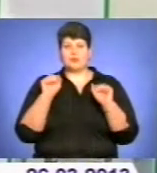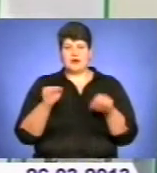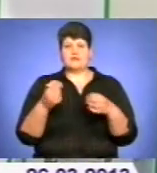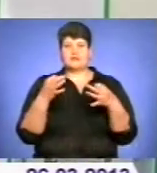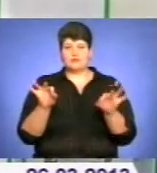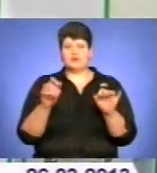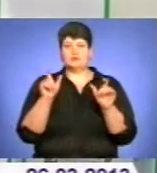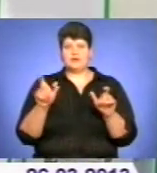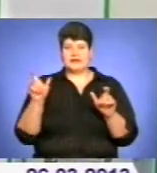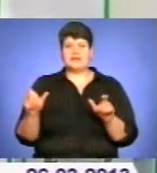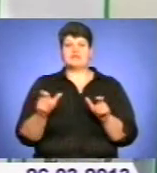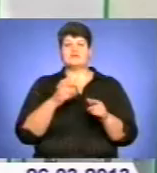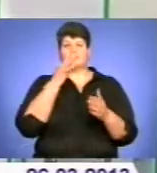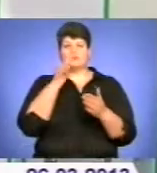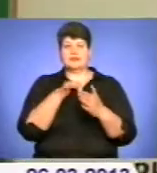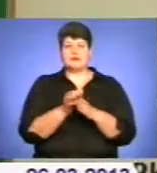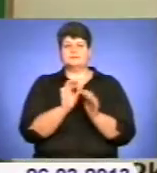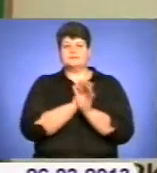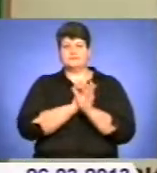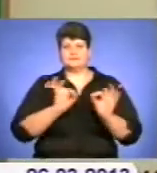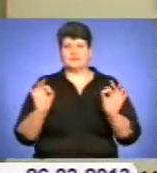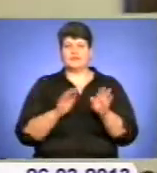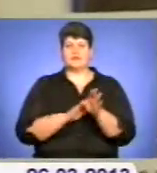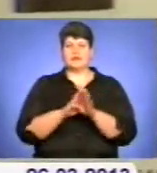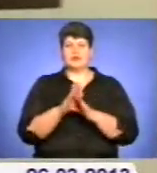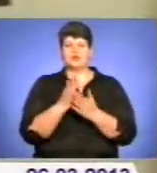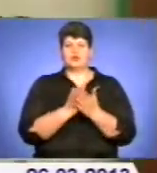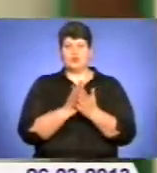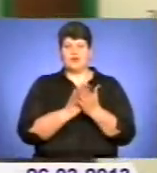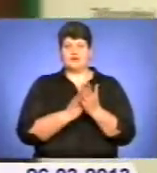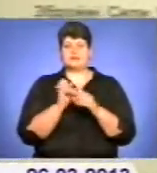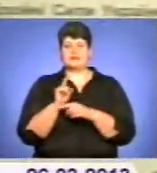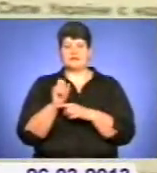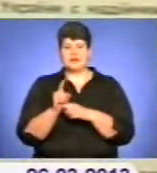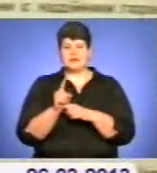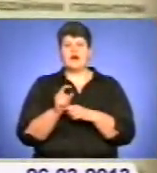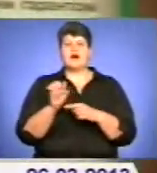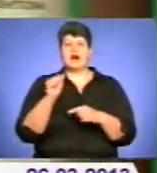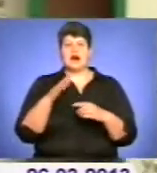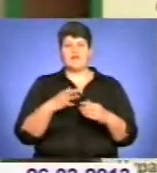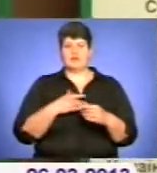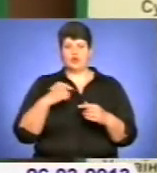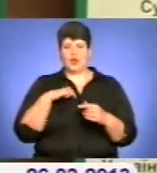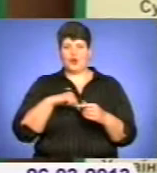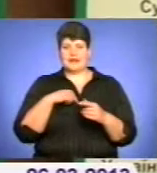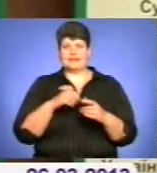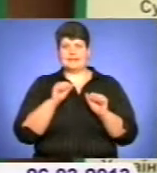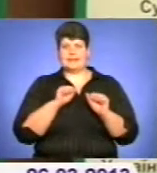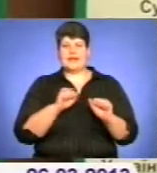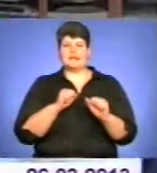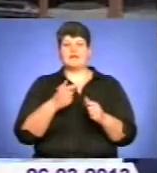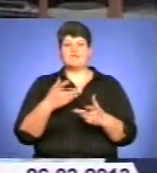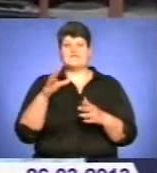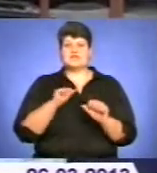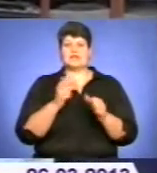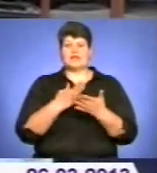зразком відповідальності бездоганного виконання службових бойових завдань. Авторитет військ – це заслуга кожного військовослужбовця.